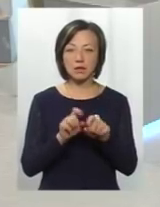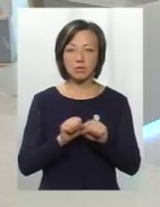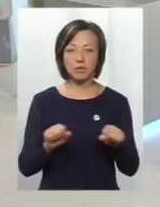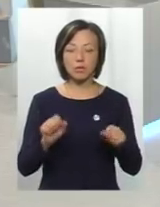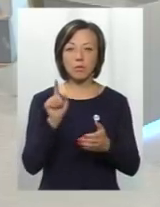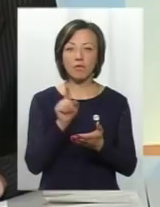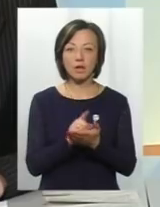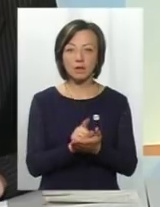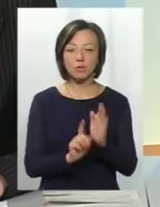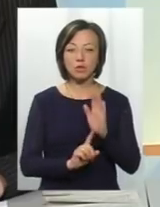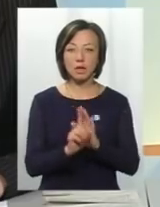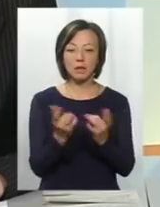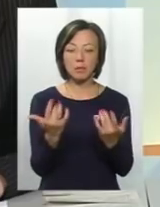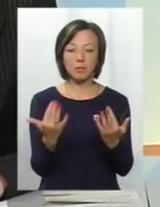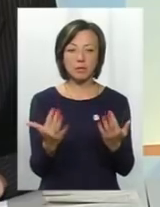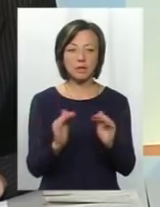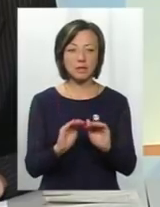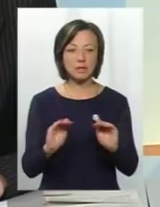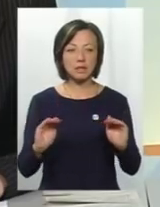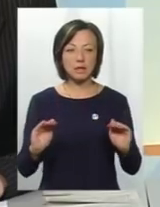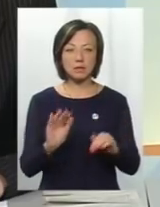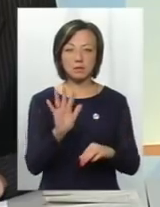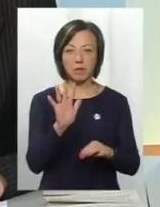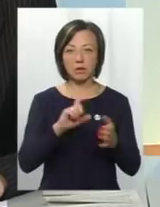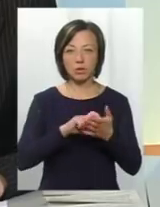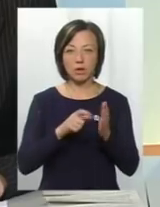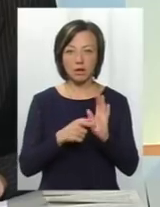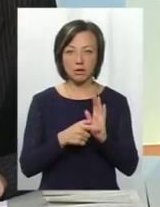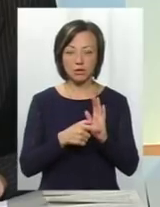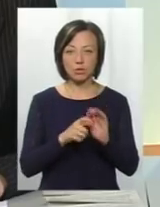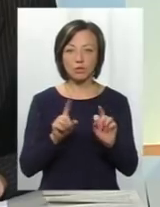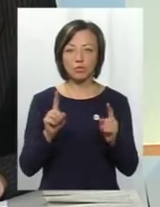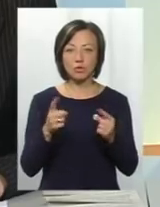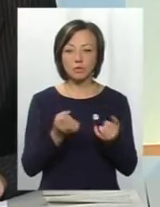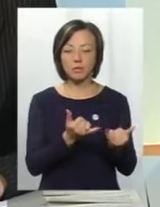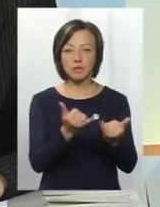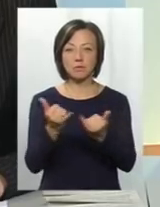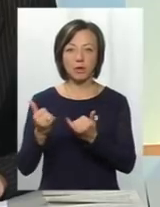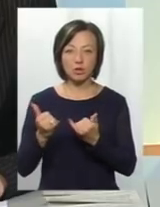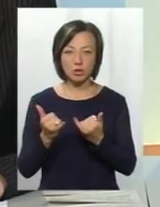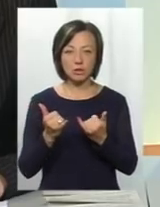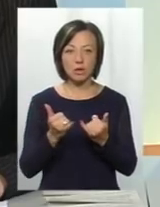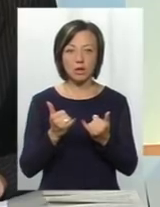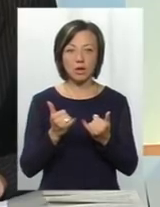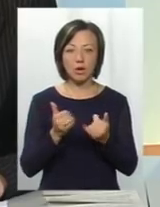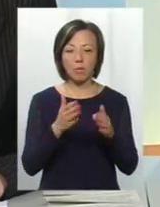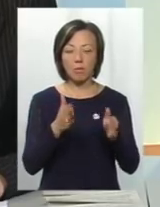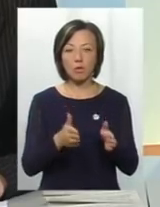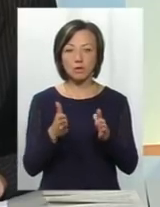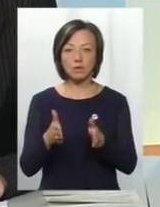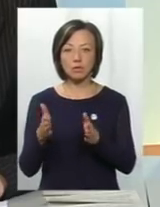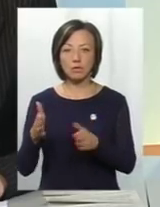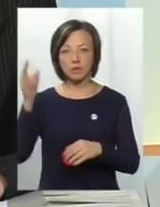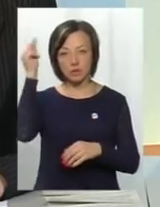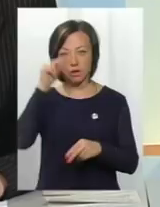почати набір учнів із 5 класу, щоб забезпечити послідовність навчання,